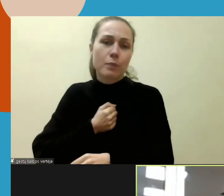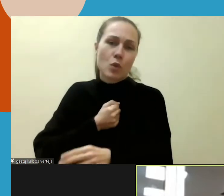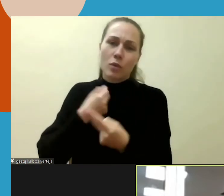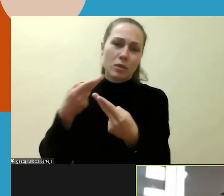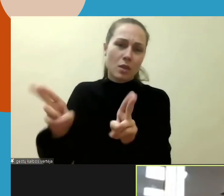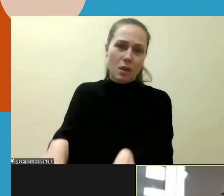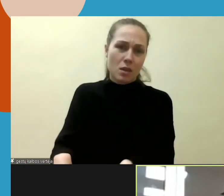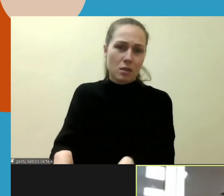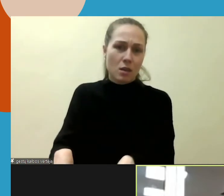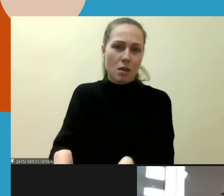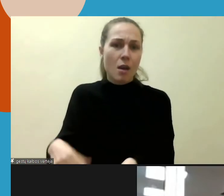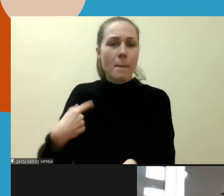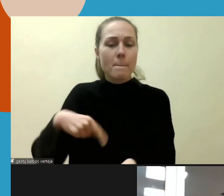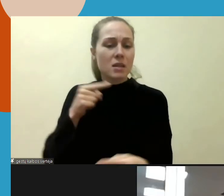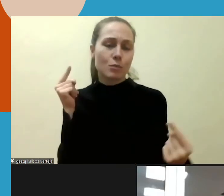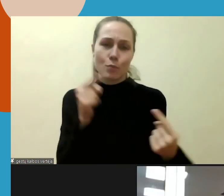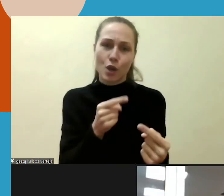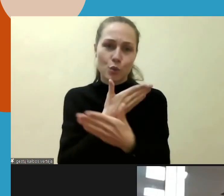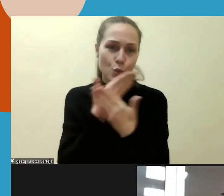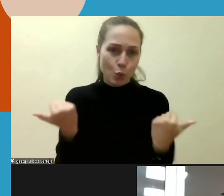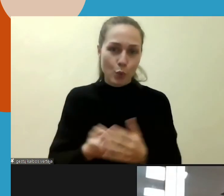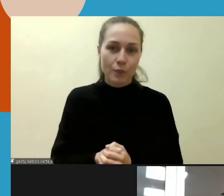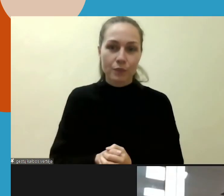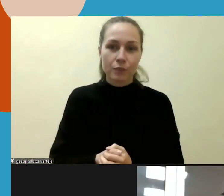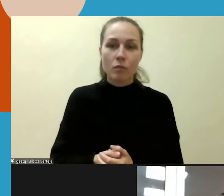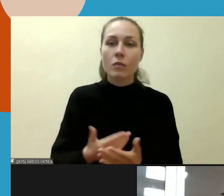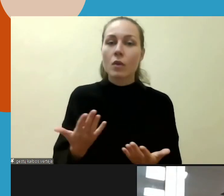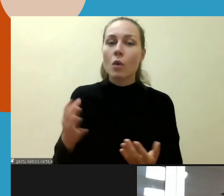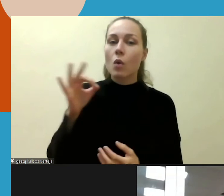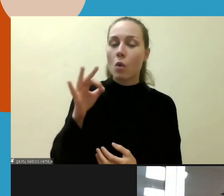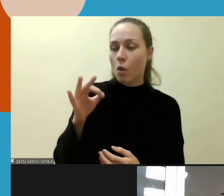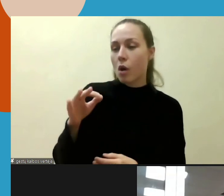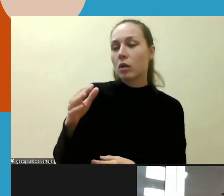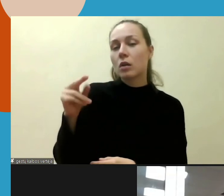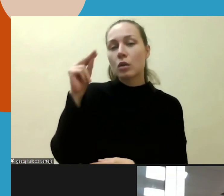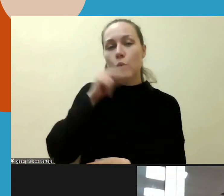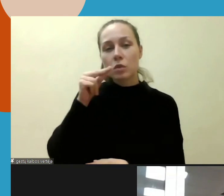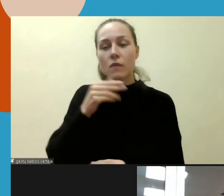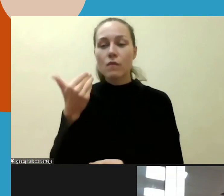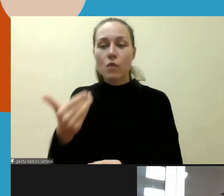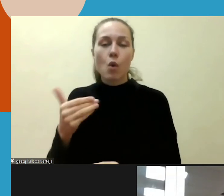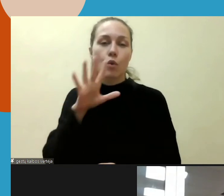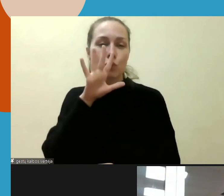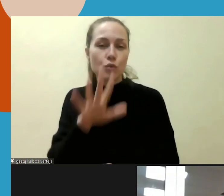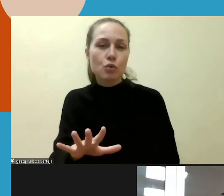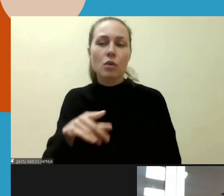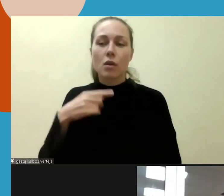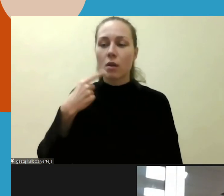Ir kokią tendenciją šiaip stebėte dėl neapykantos nusikaltimų, neapykantos kalbos,